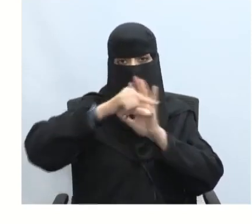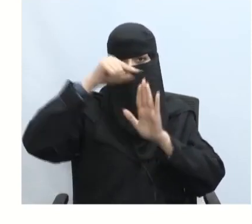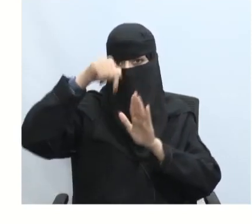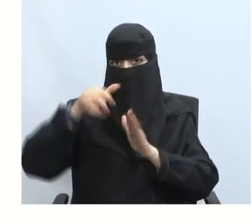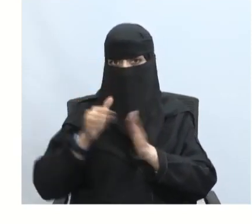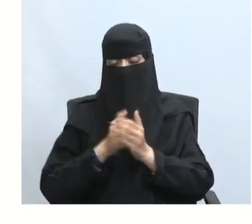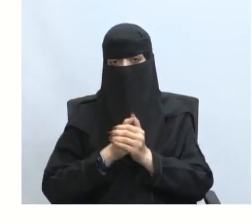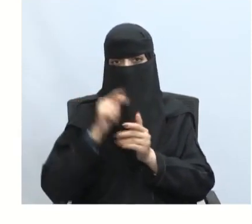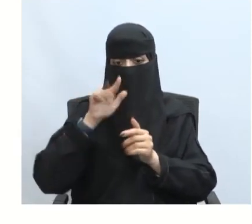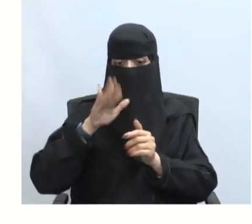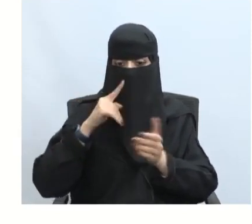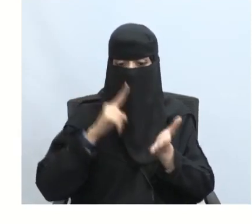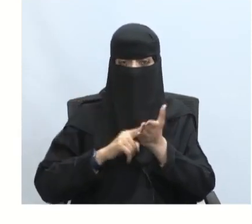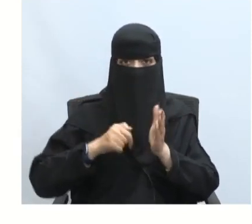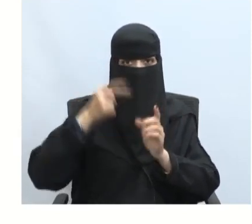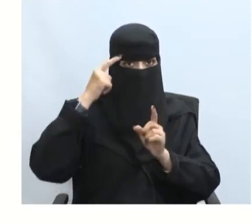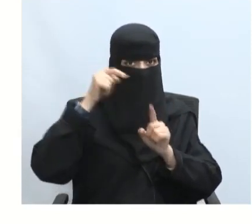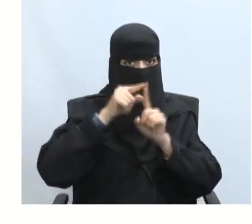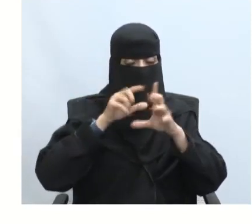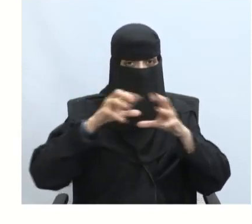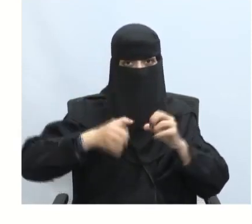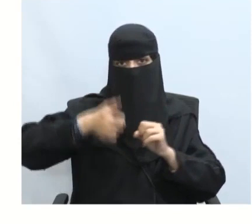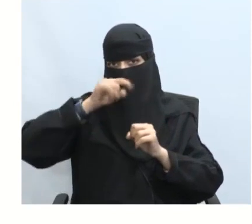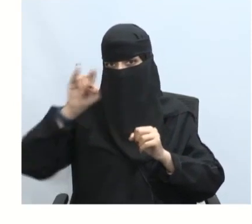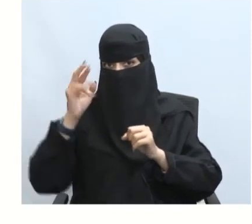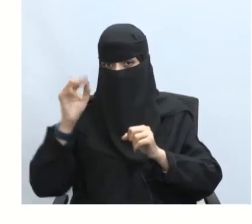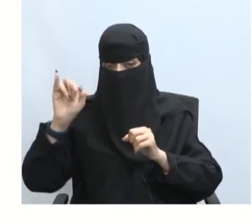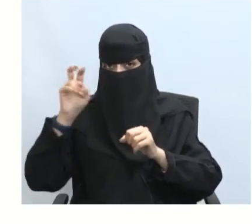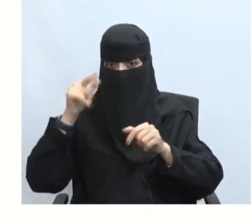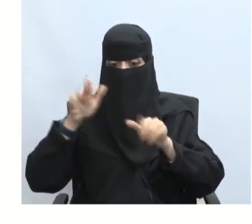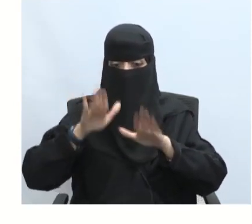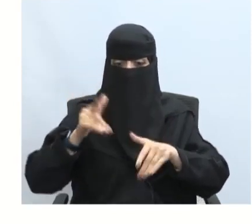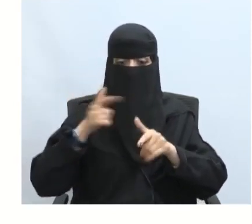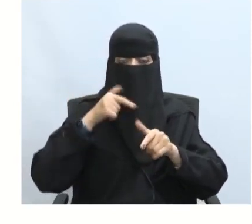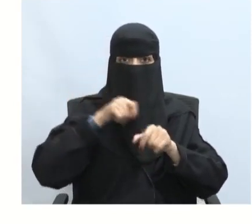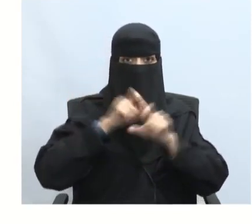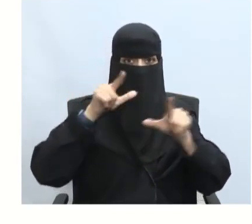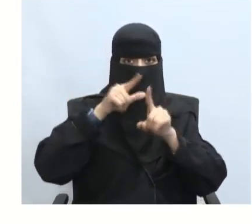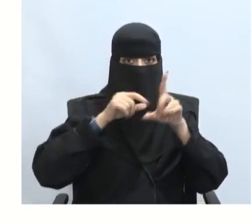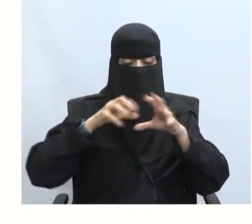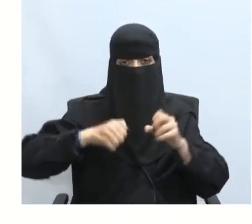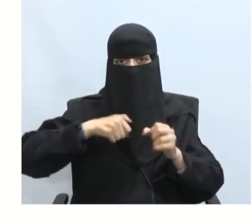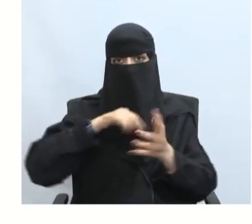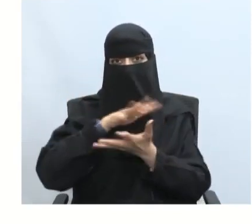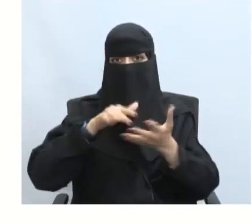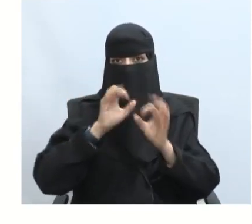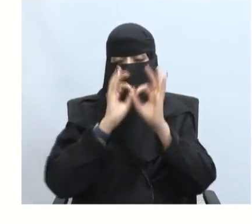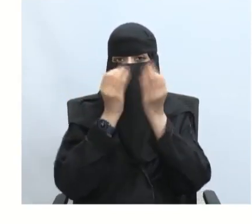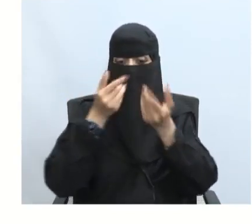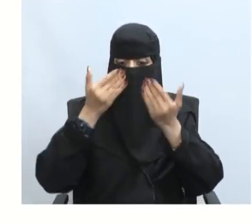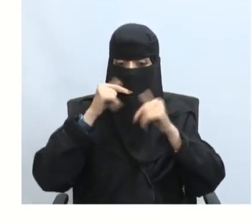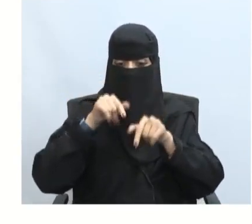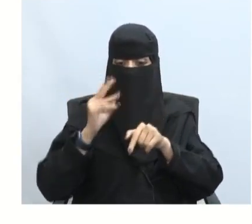لهذا اليوم حققنا الهدف الأول أن أعرف مفهوم الأزمة أيضاً أن أوضح مفهوم الأزمة الاجتماعية